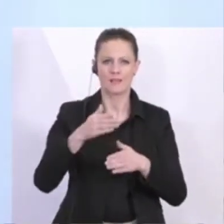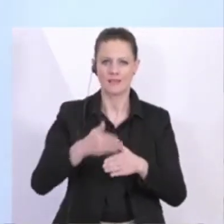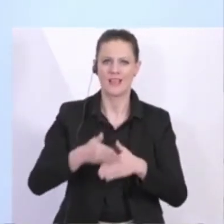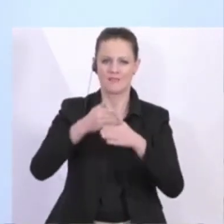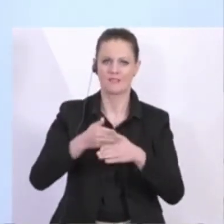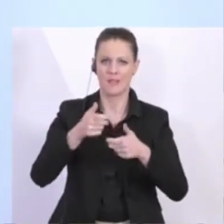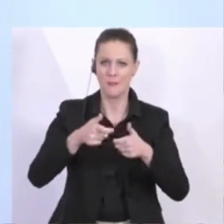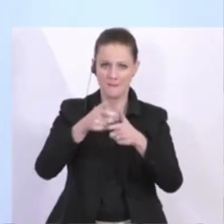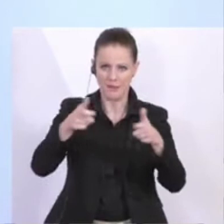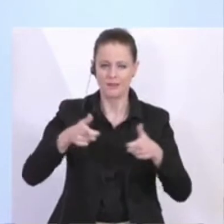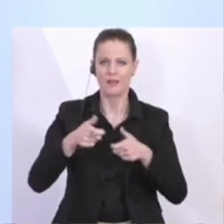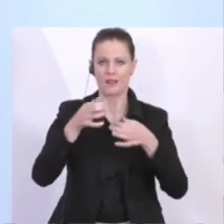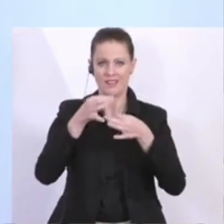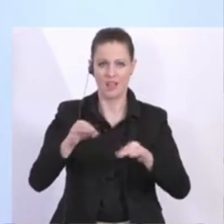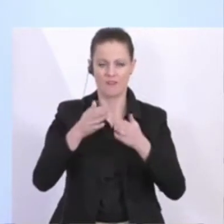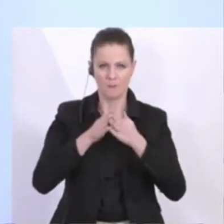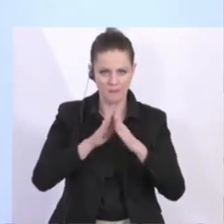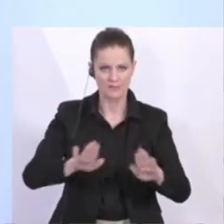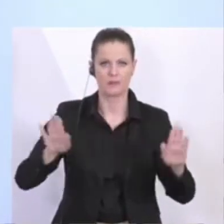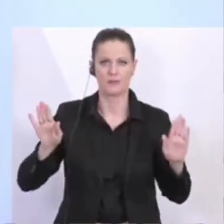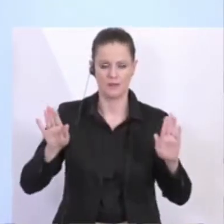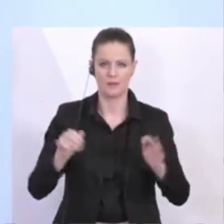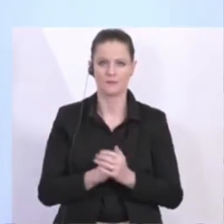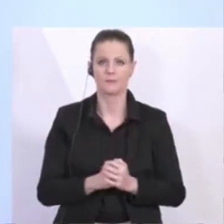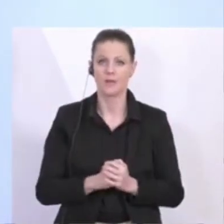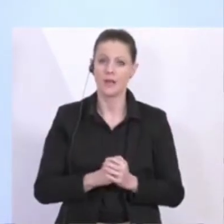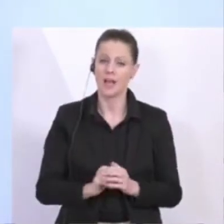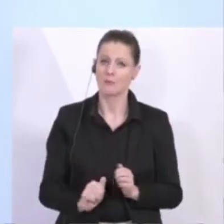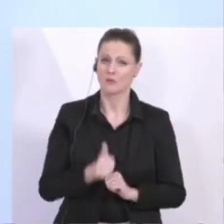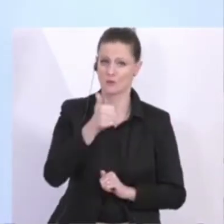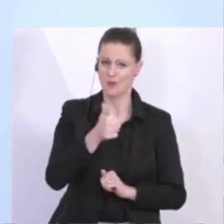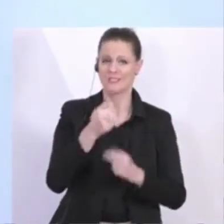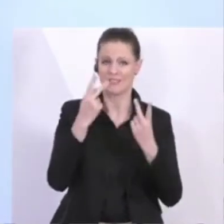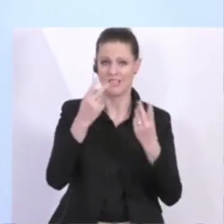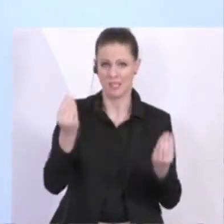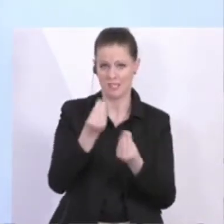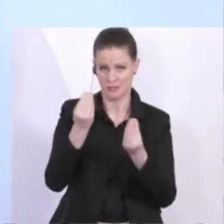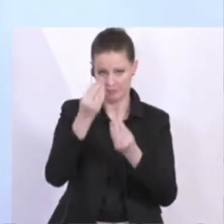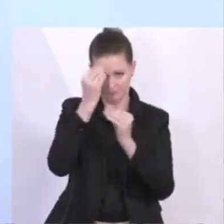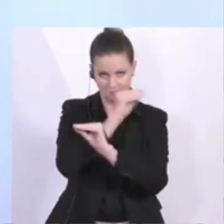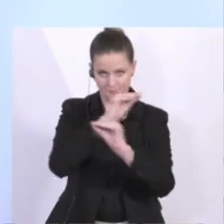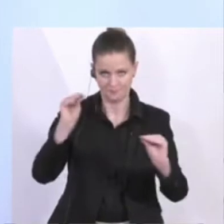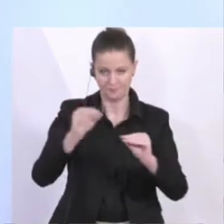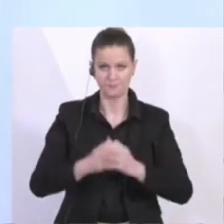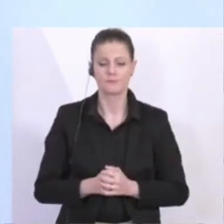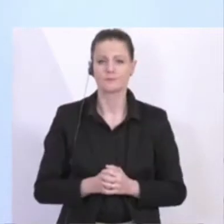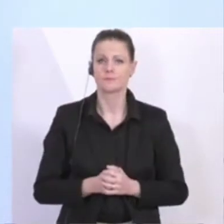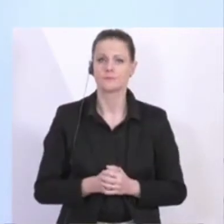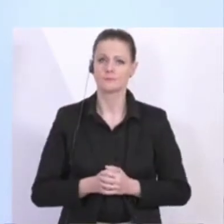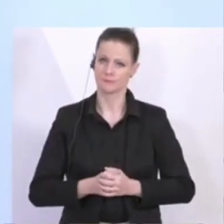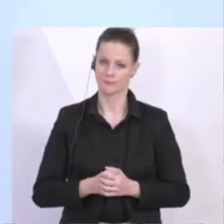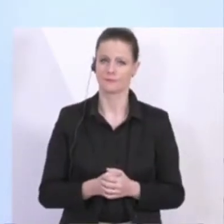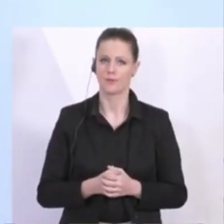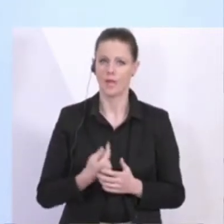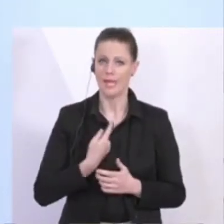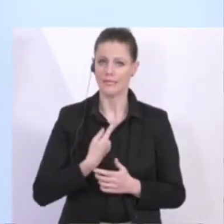Bevor wir dazu kommen, lassen Sie mich aber zunächst noch einen wichtigen Punkt festhalten. Ich erlebe, dass es im Moment